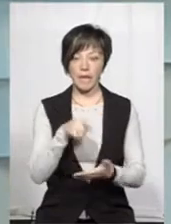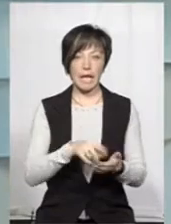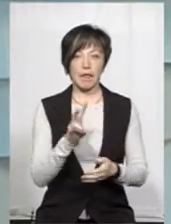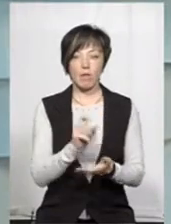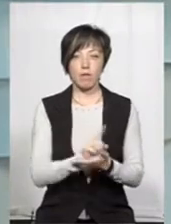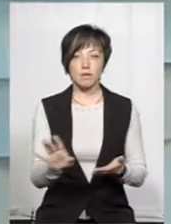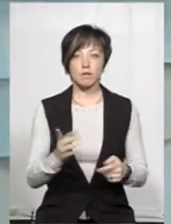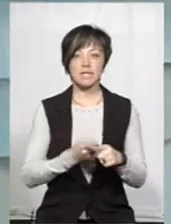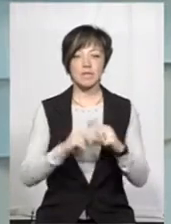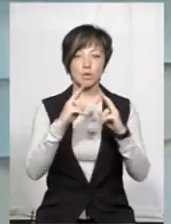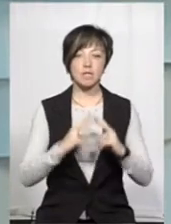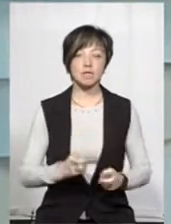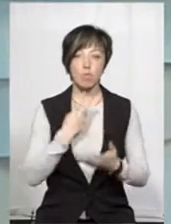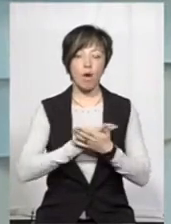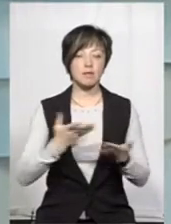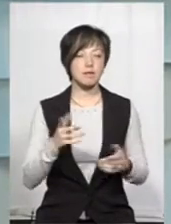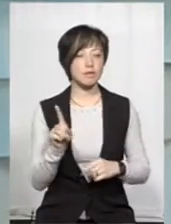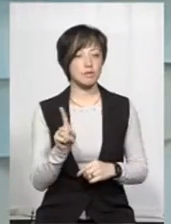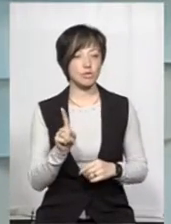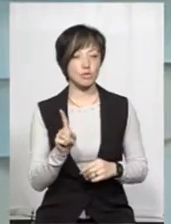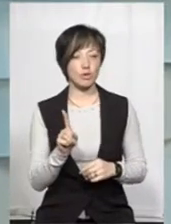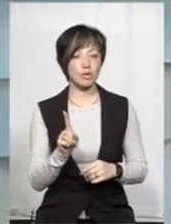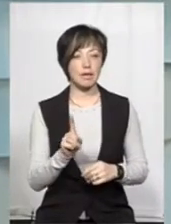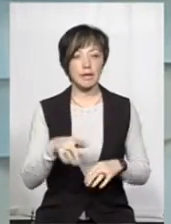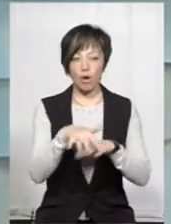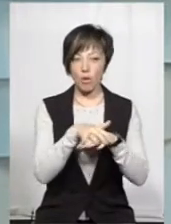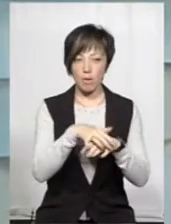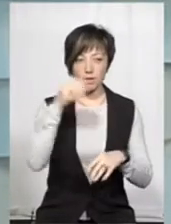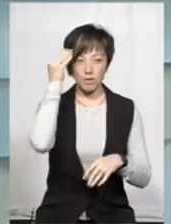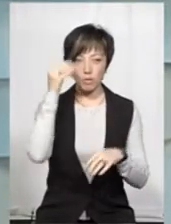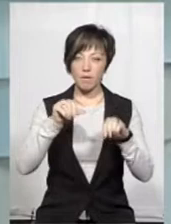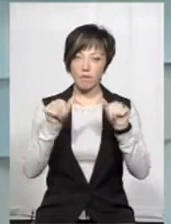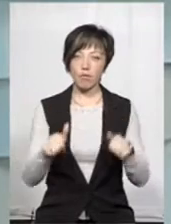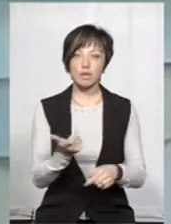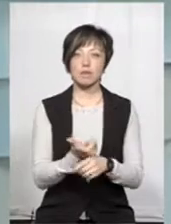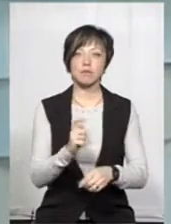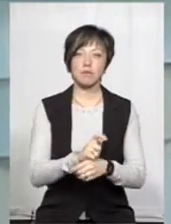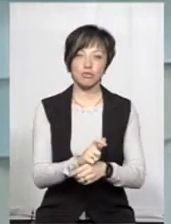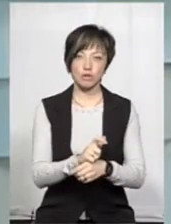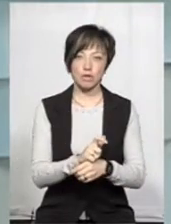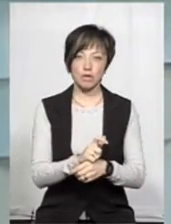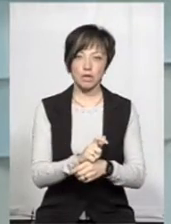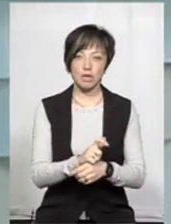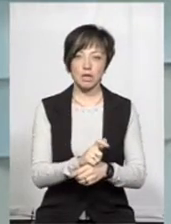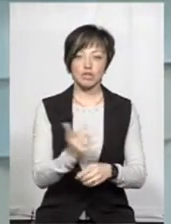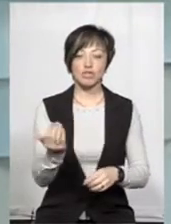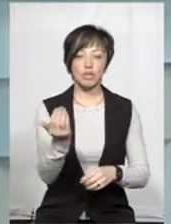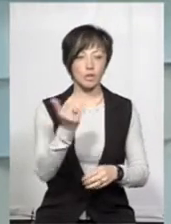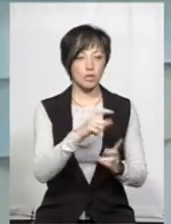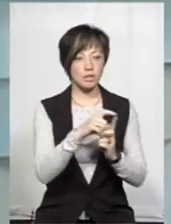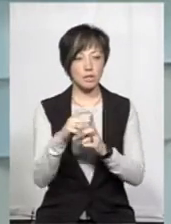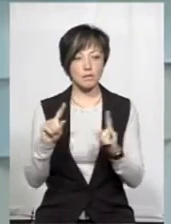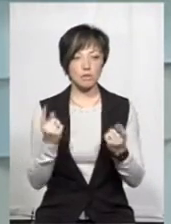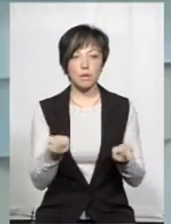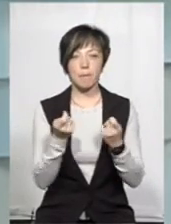'язково. Знову ж таки, ці дослідження показали, що громадська думка формується більше, скажімо, з чиїхось слів.